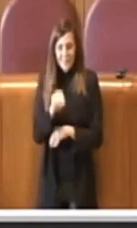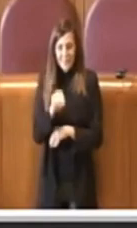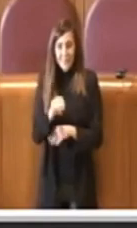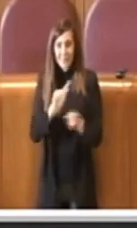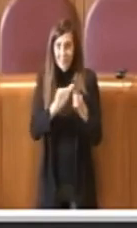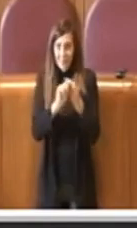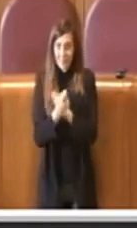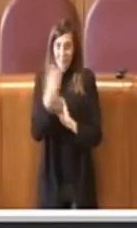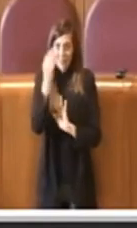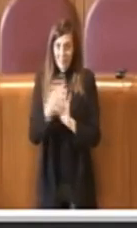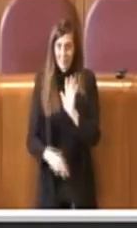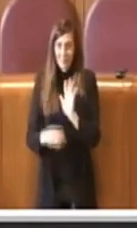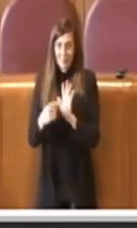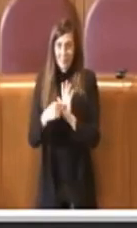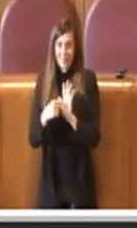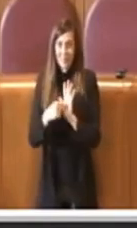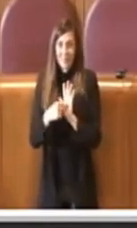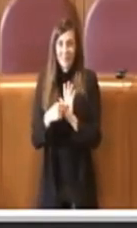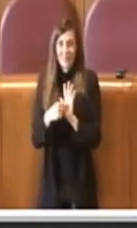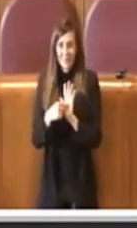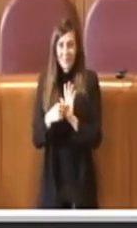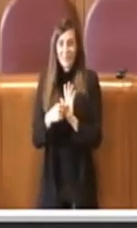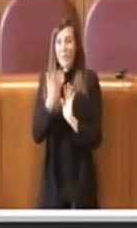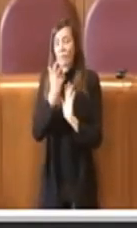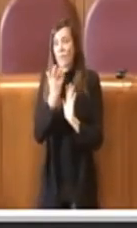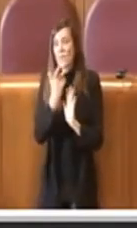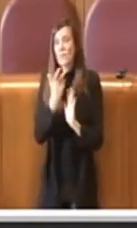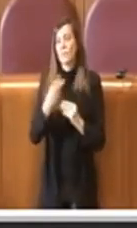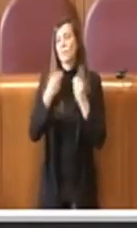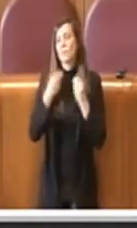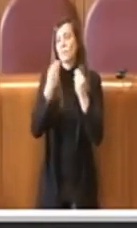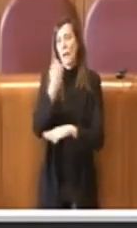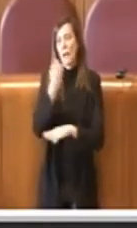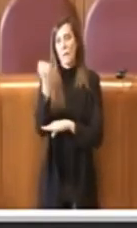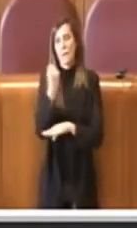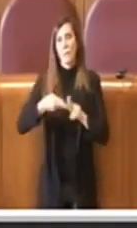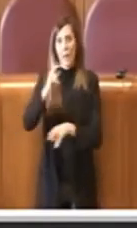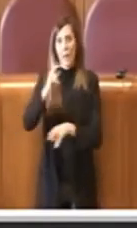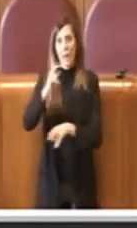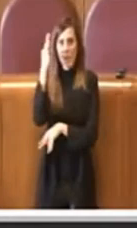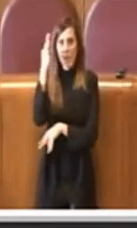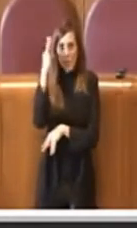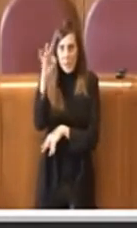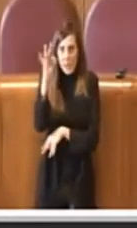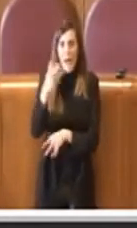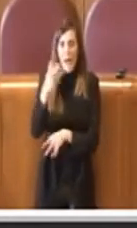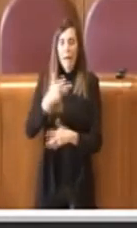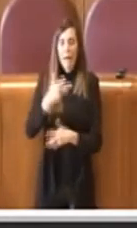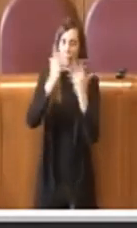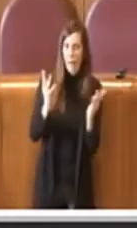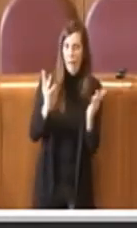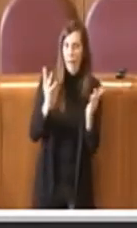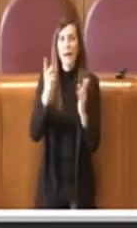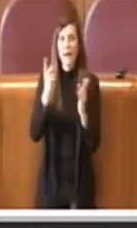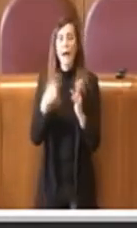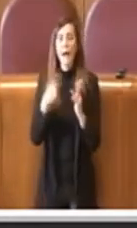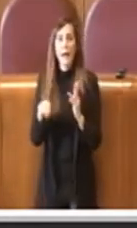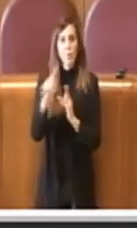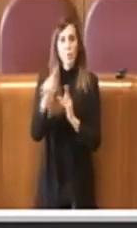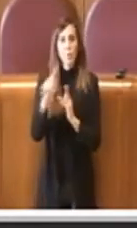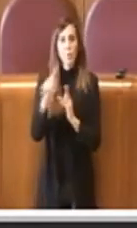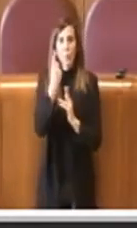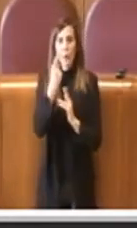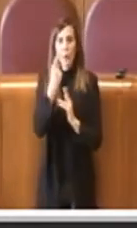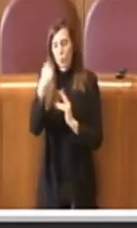modifica di regolamento è stata quella di poter rendere un servizio più efficiente, una disciplina più chiara anche e soprattutto, aggiungo sotto il